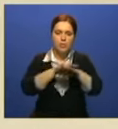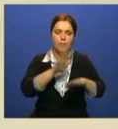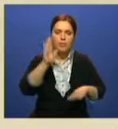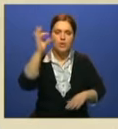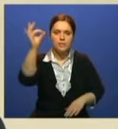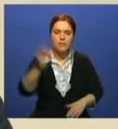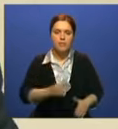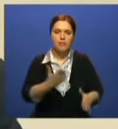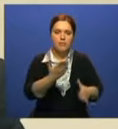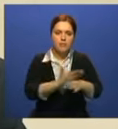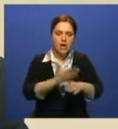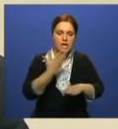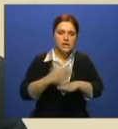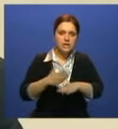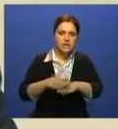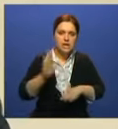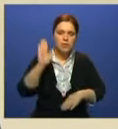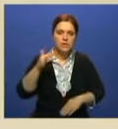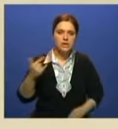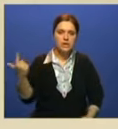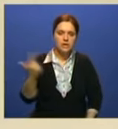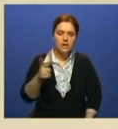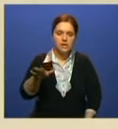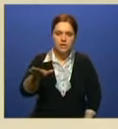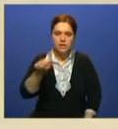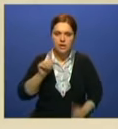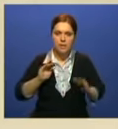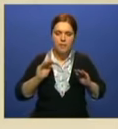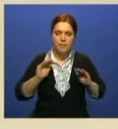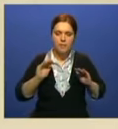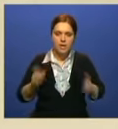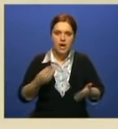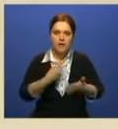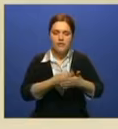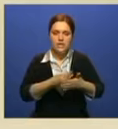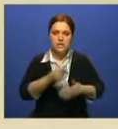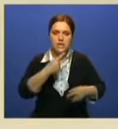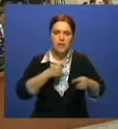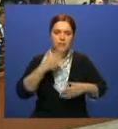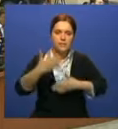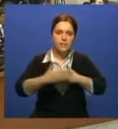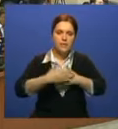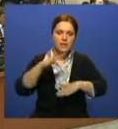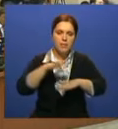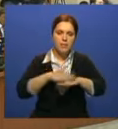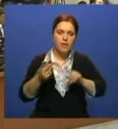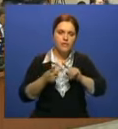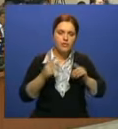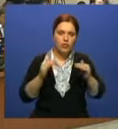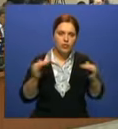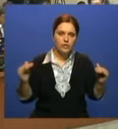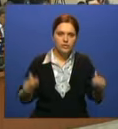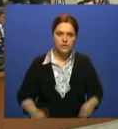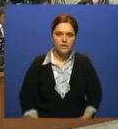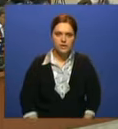ставки по микрокредитам предпринимателей и гарантирование займов микрофинансовых организаций перед банками второго уровня. По